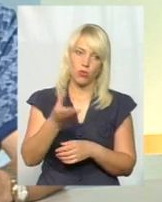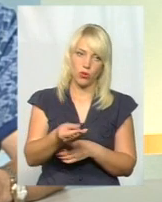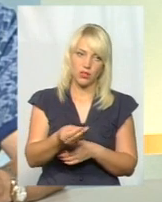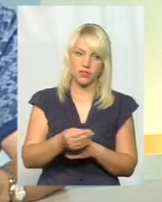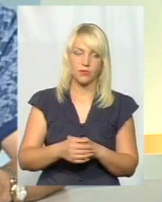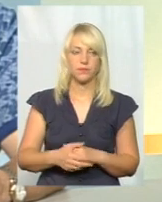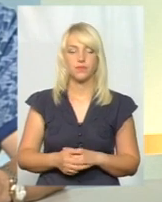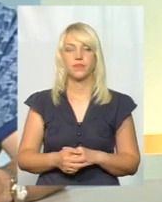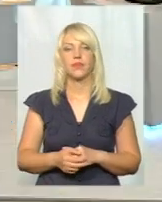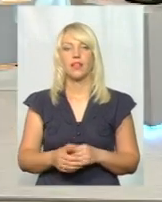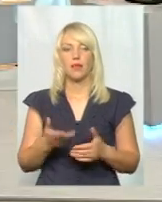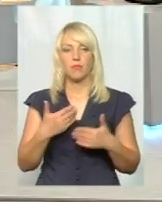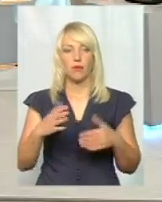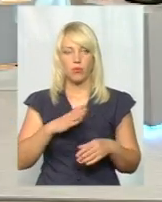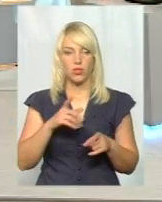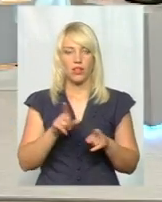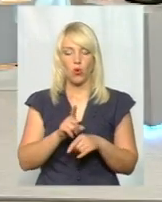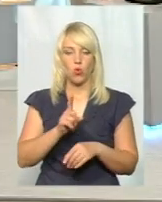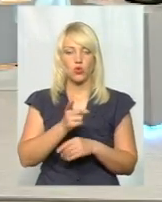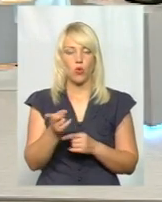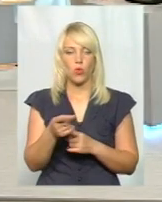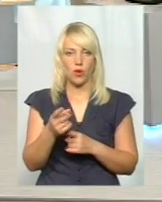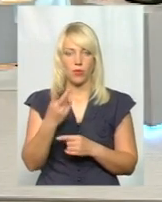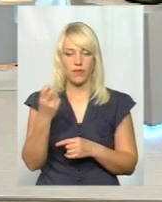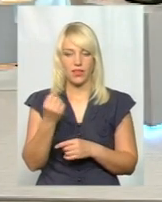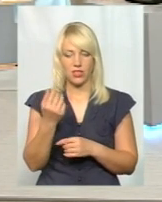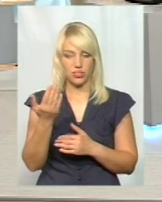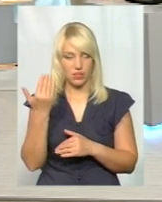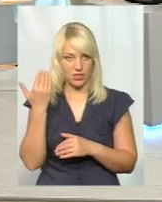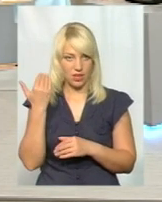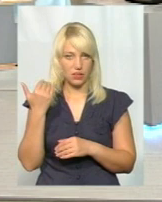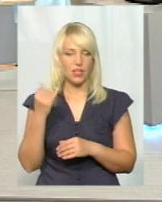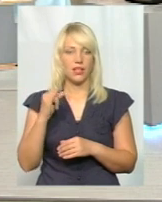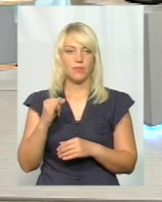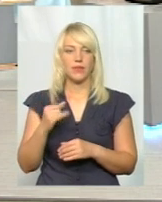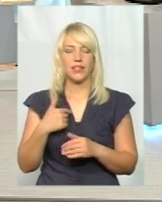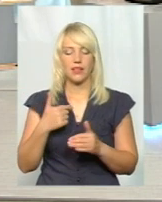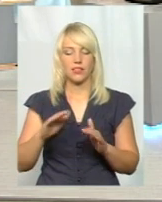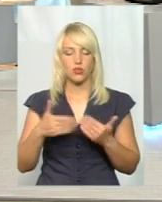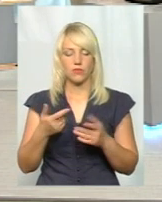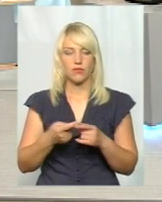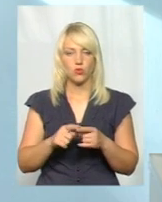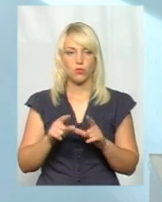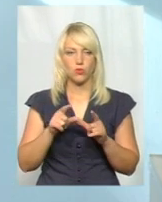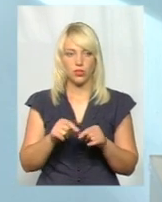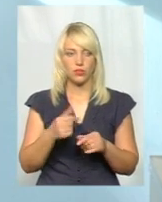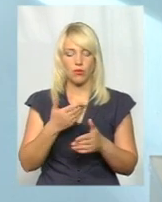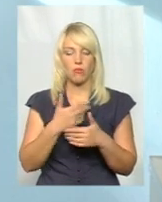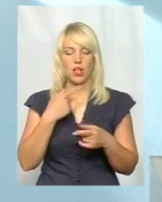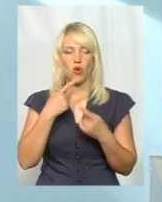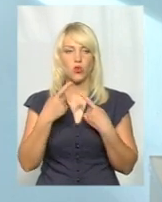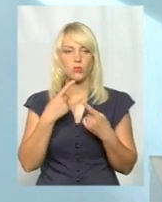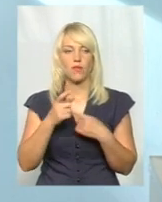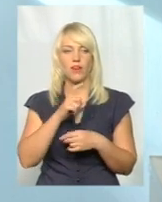До речі, ми були в Тернополі також, 2-4 неділи назад ініціював цю поїздку. Розмовляли з